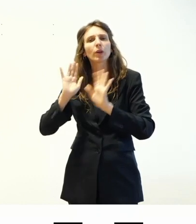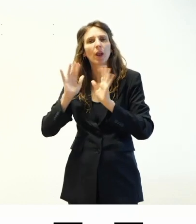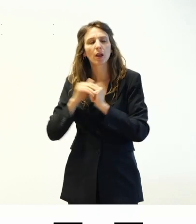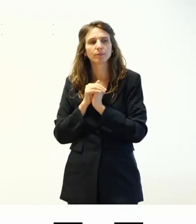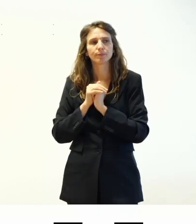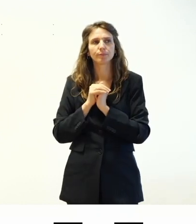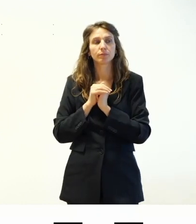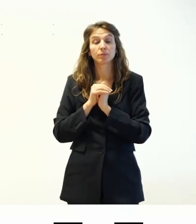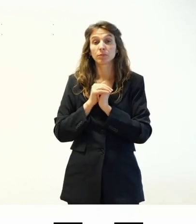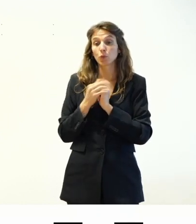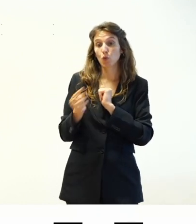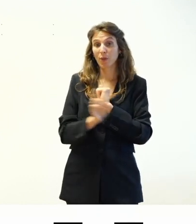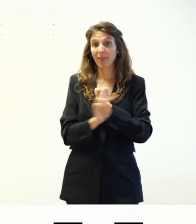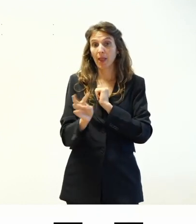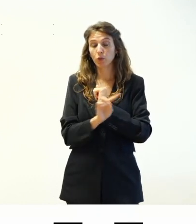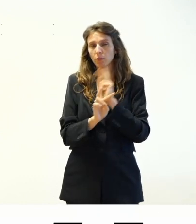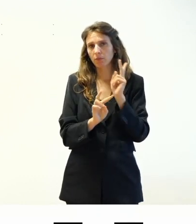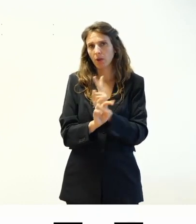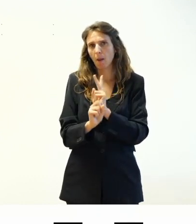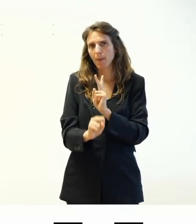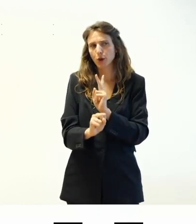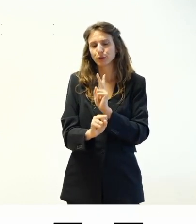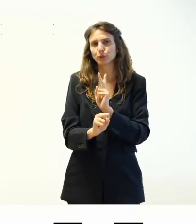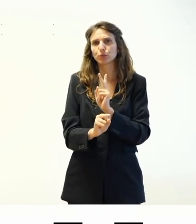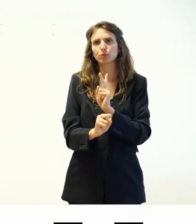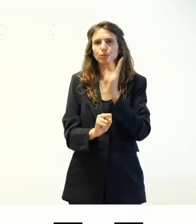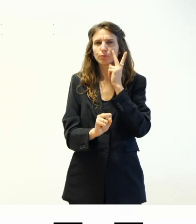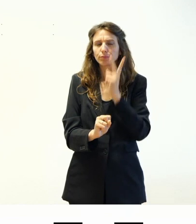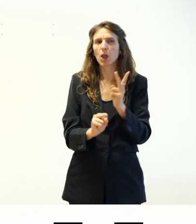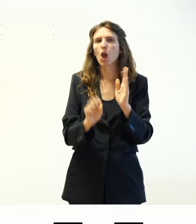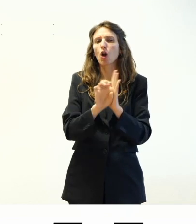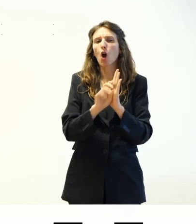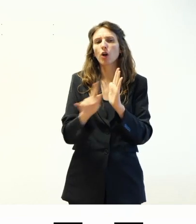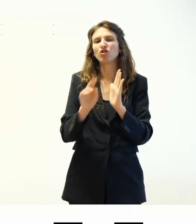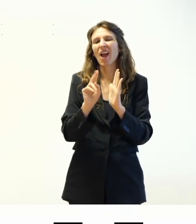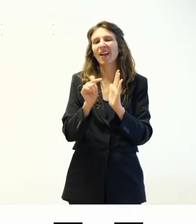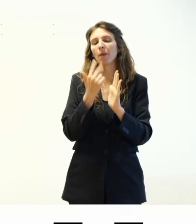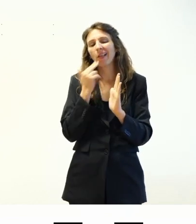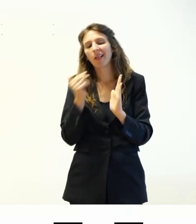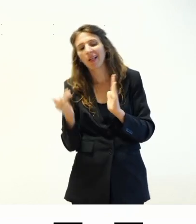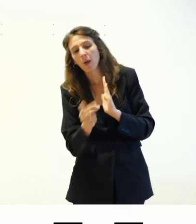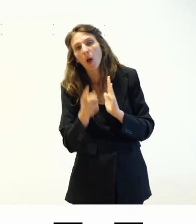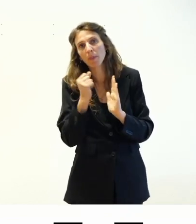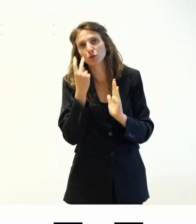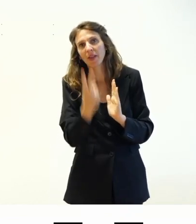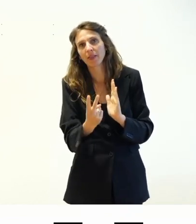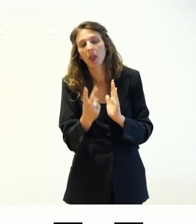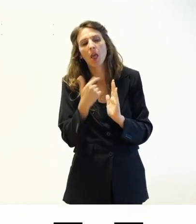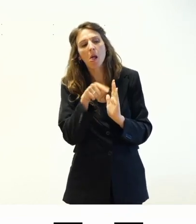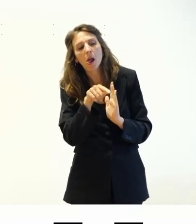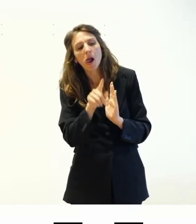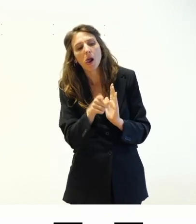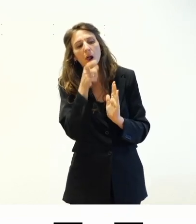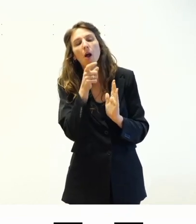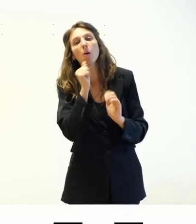In entrambi i casi, in realtà, io posso anche andare a vedere qual è il codice HTML che ci sta dietro e posso andare a decidere di utilizzare,